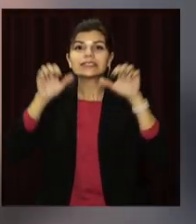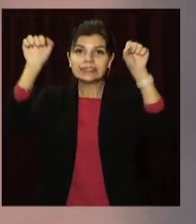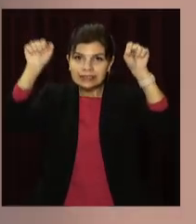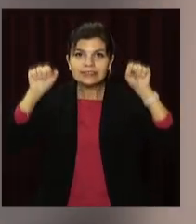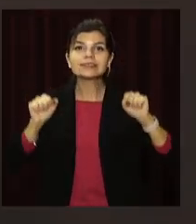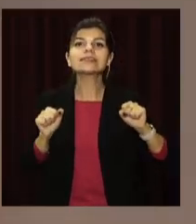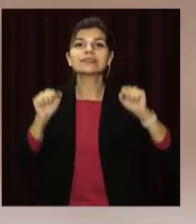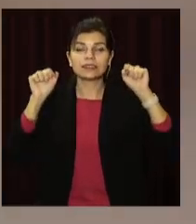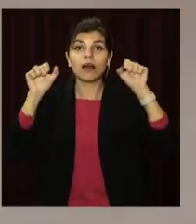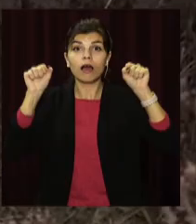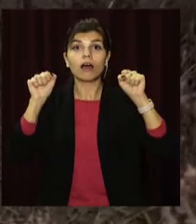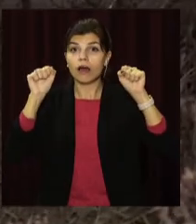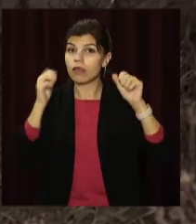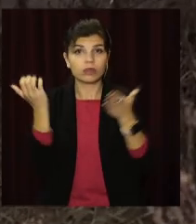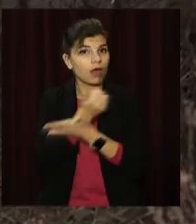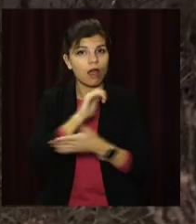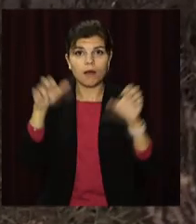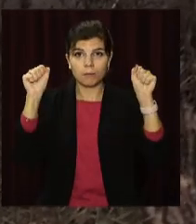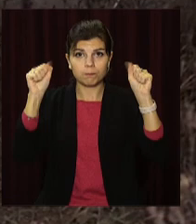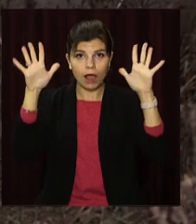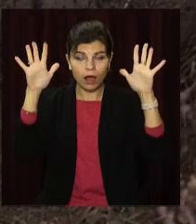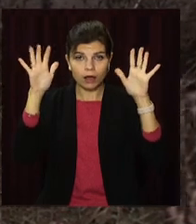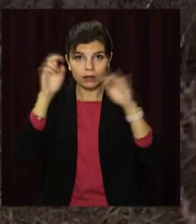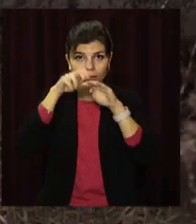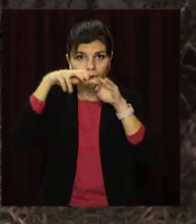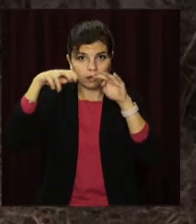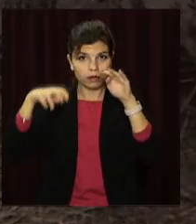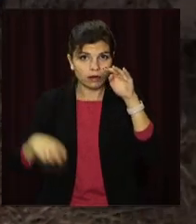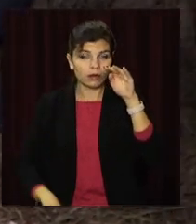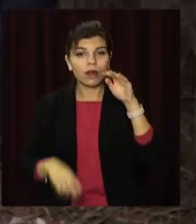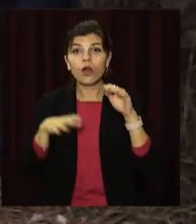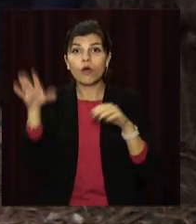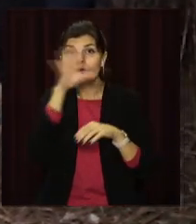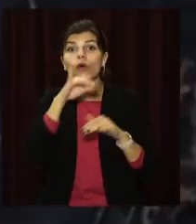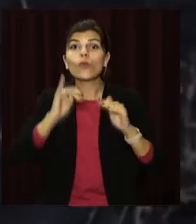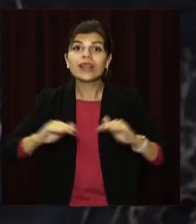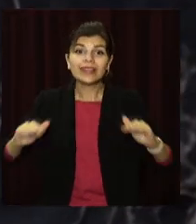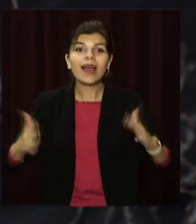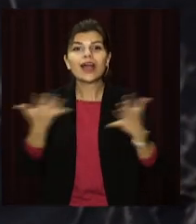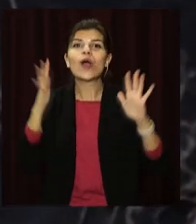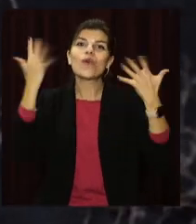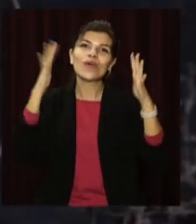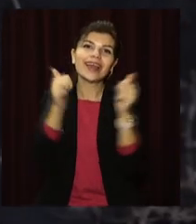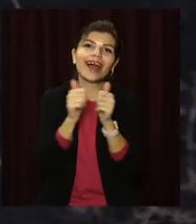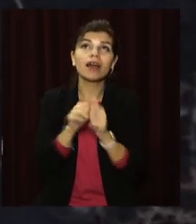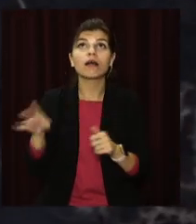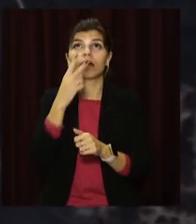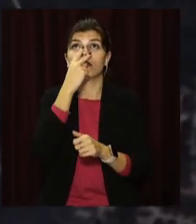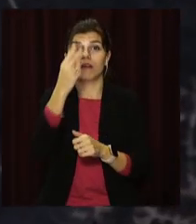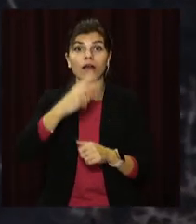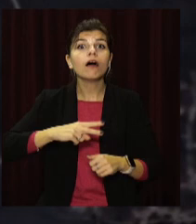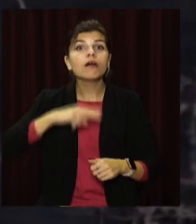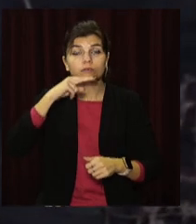на очах у дітей, які гуляли неподалік. На місце події прибили правоохоронці та швидка. Врятувати хлопця медикам не